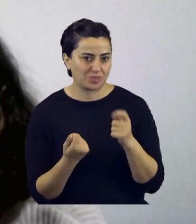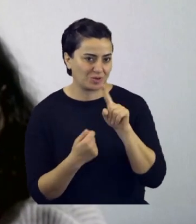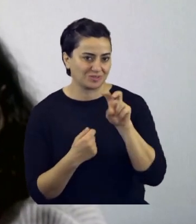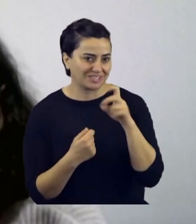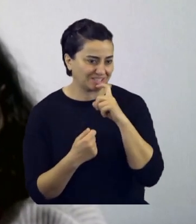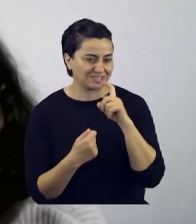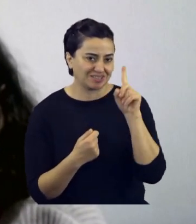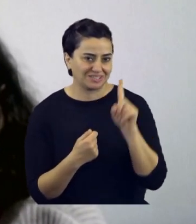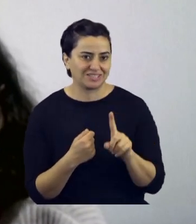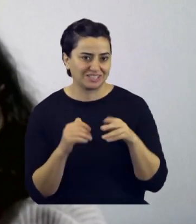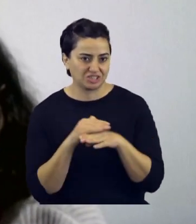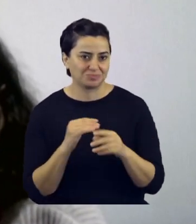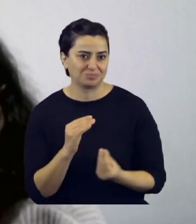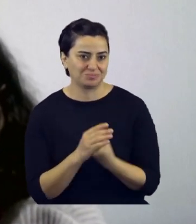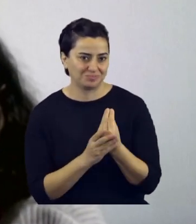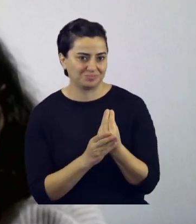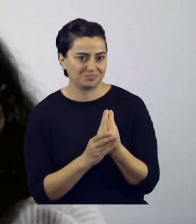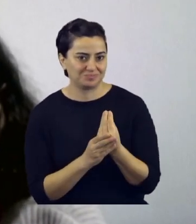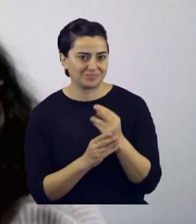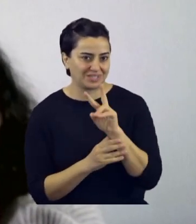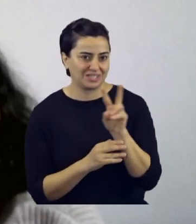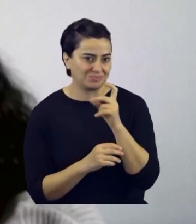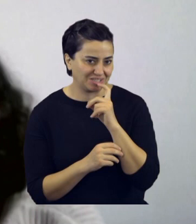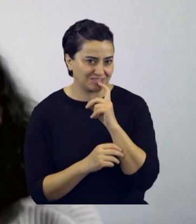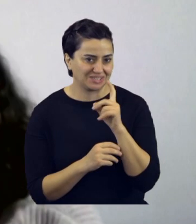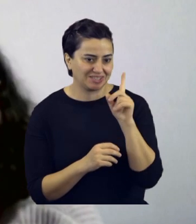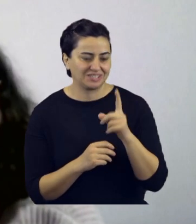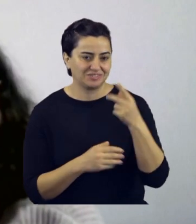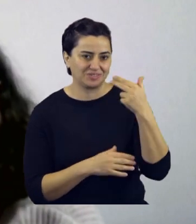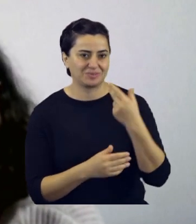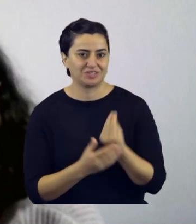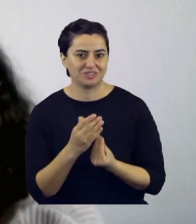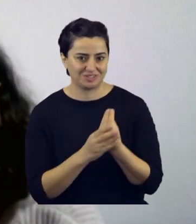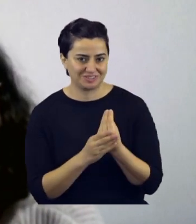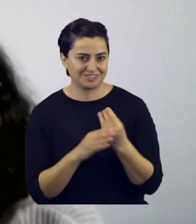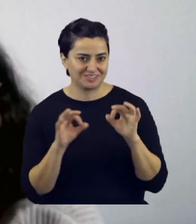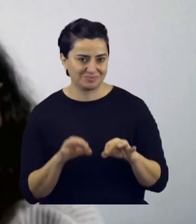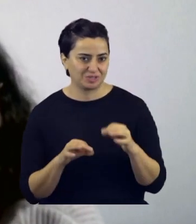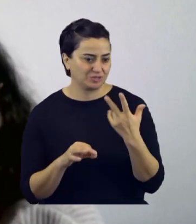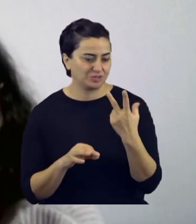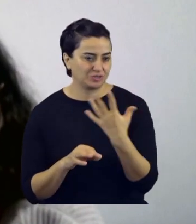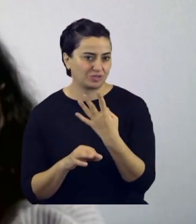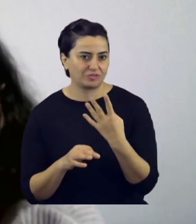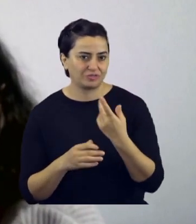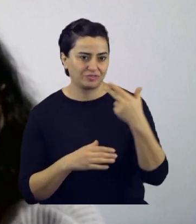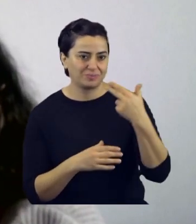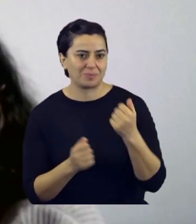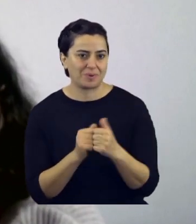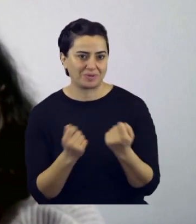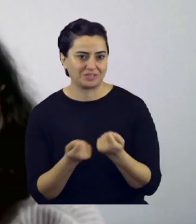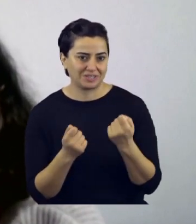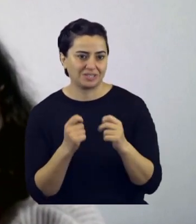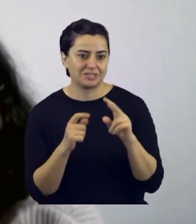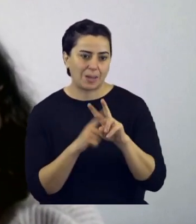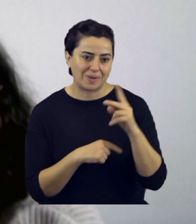18 yaşımda ilk girişimimi kurdum. 20 yaşımda da ilk şirketimi kurdum. Şimdi 3-4 firmayla beraber çalışıyoruz.